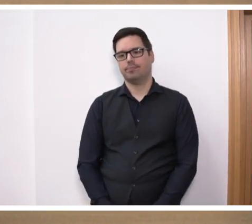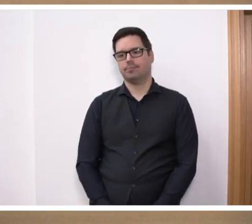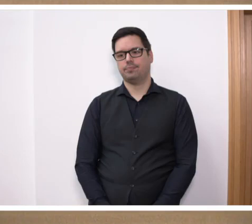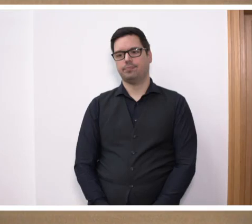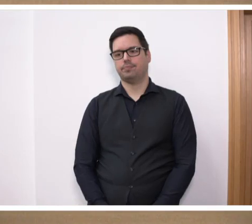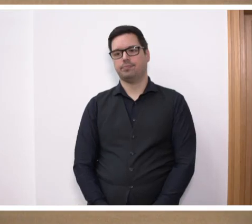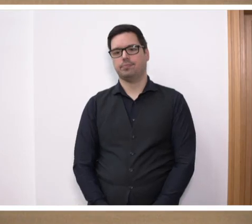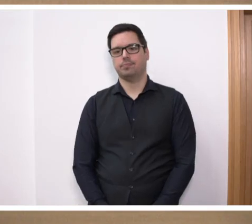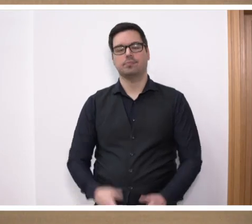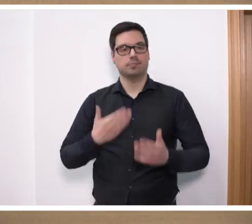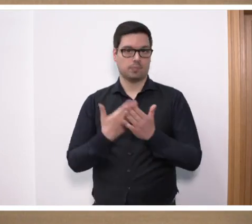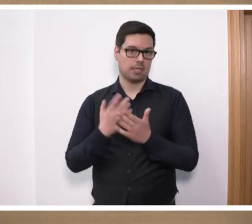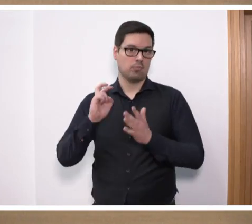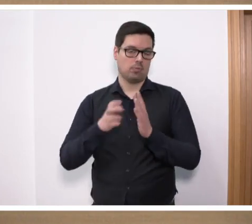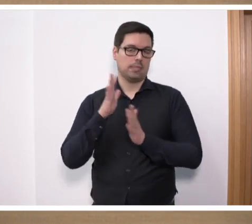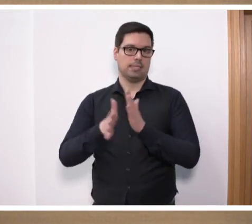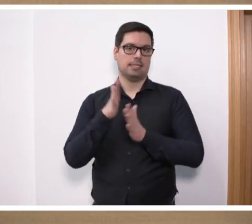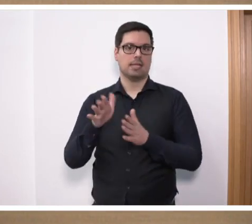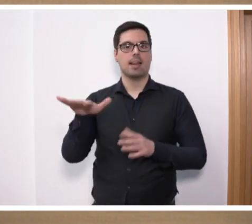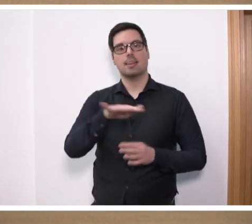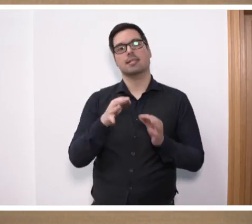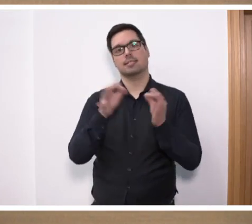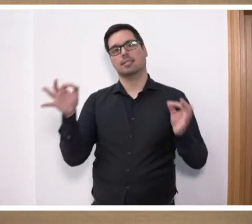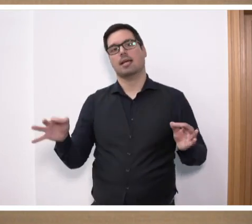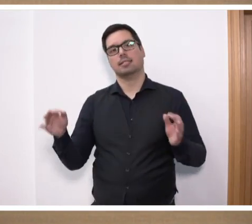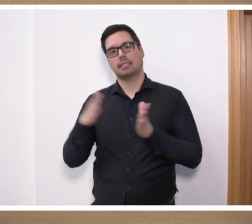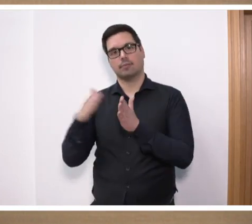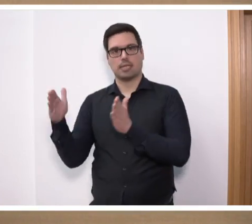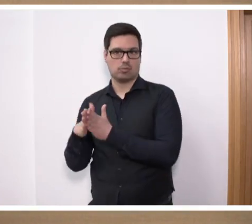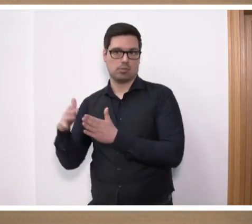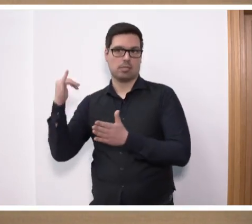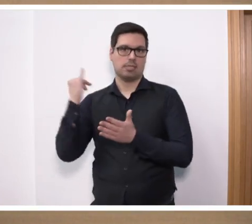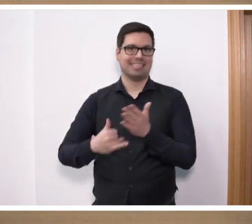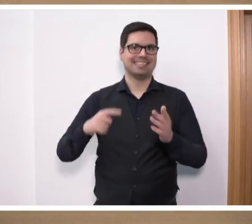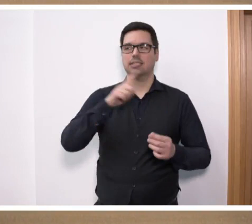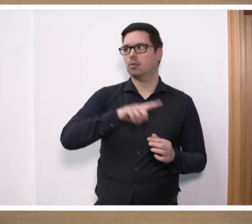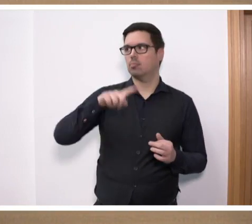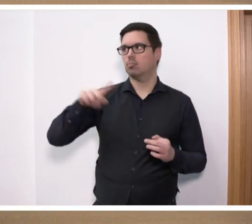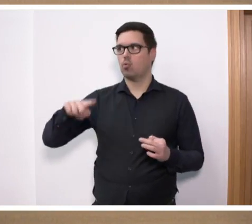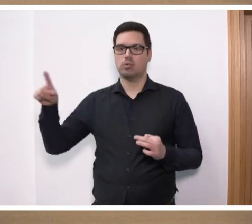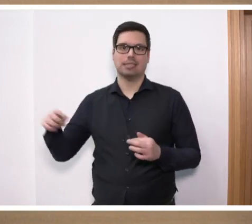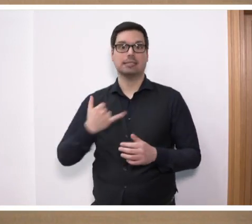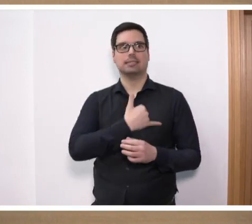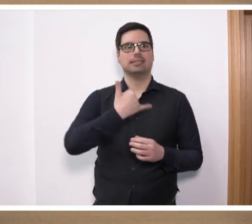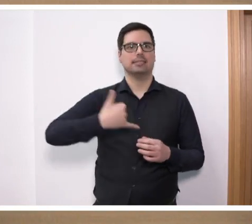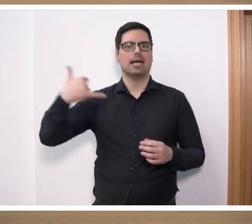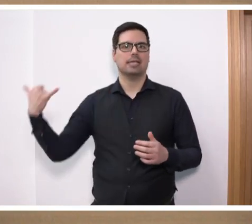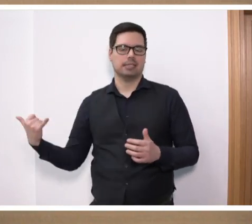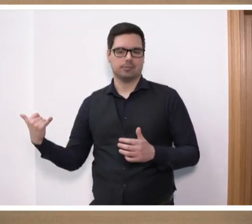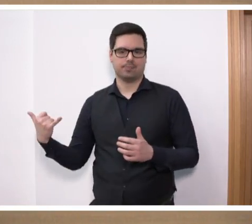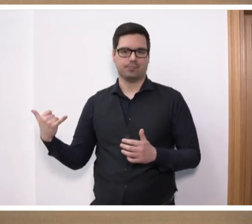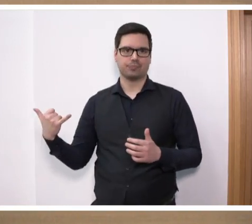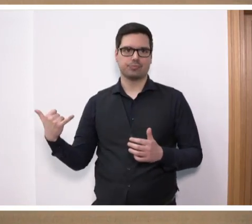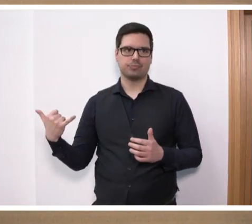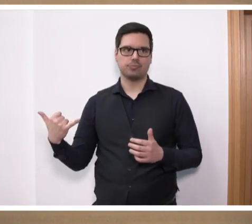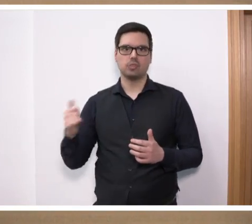Ich will deswegen auch noch mal sagen, wir haben ja als Landtagsfraktion in den vergangenen Monaten, in den vergangenen Jahren wirklich sehr, sehr